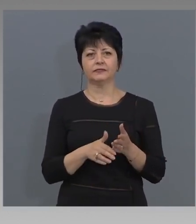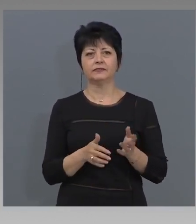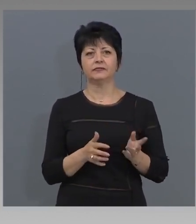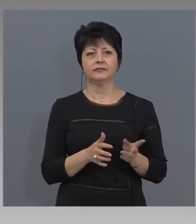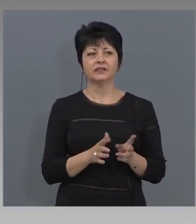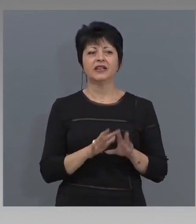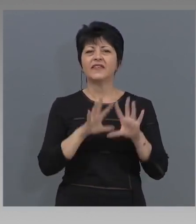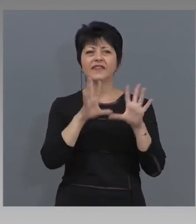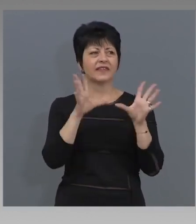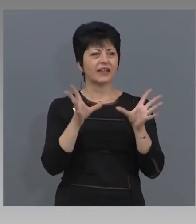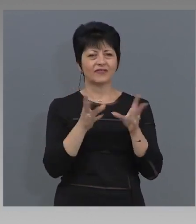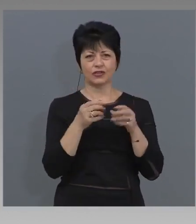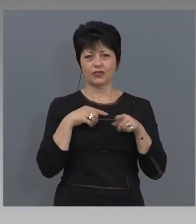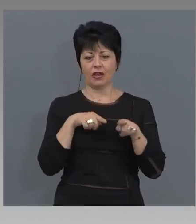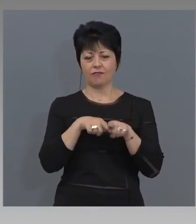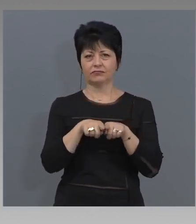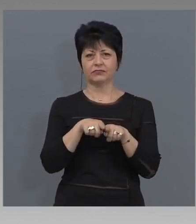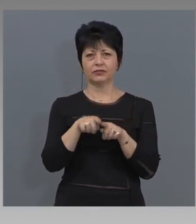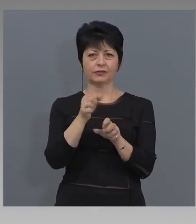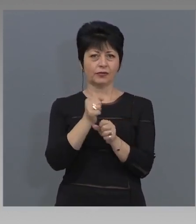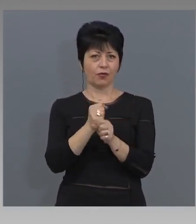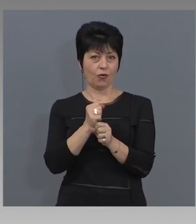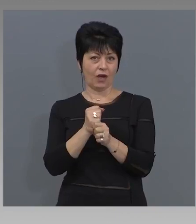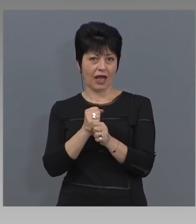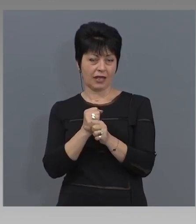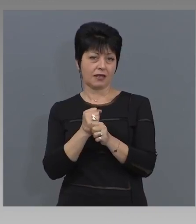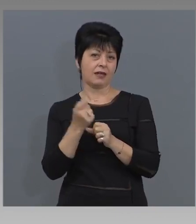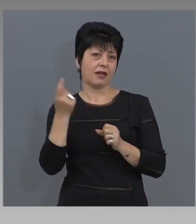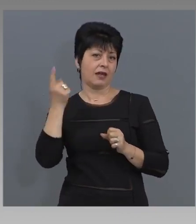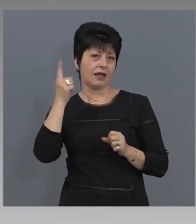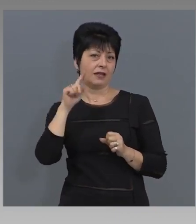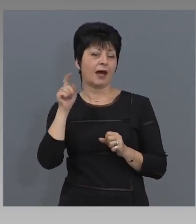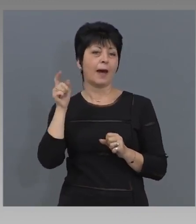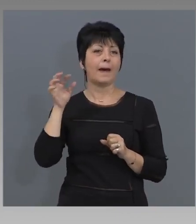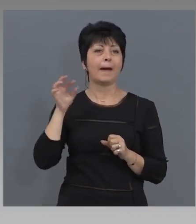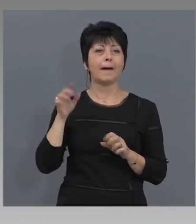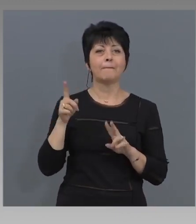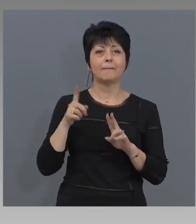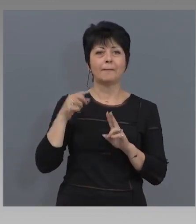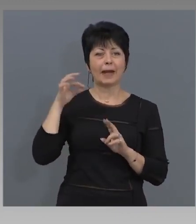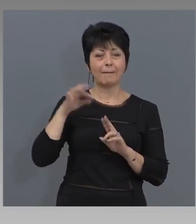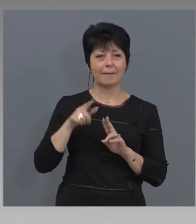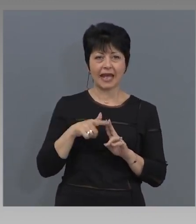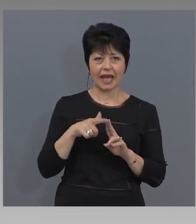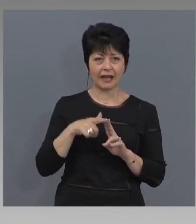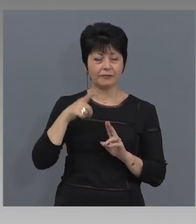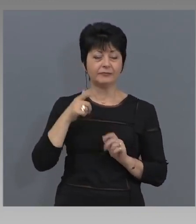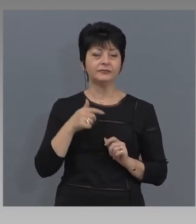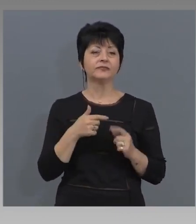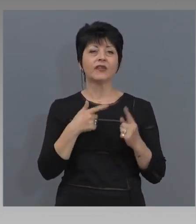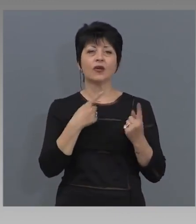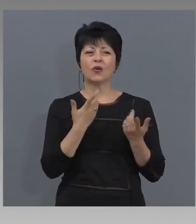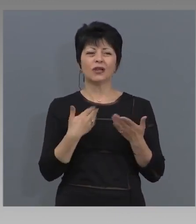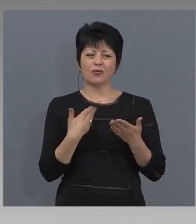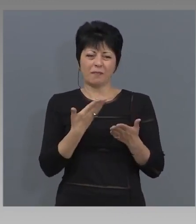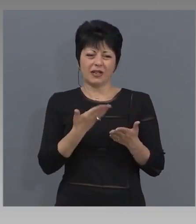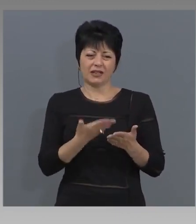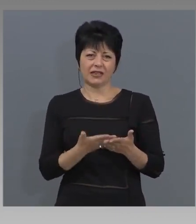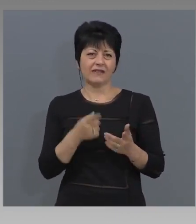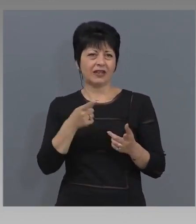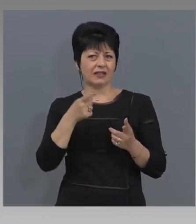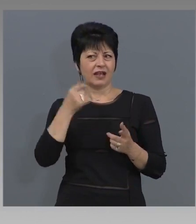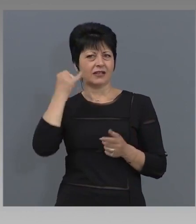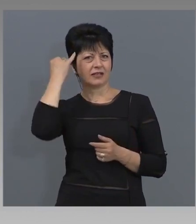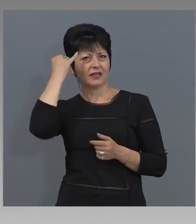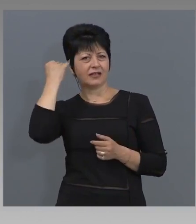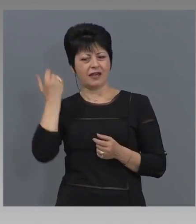на всички колеги и най-вече и на премьера, за това, че когато беше представена тази инициатива преди